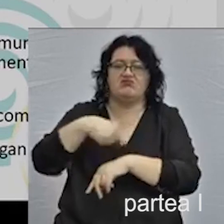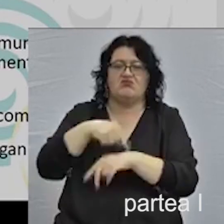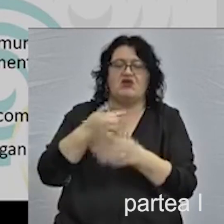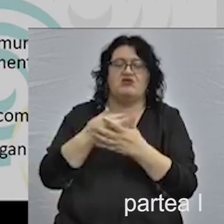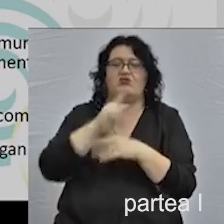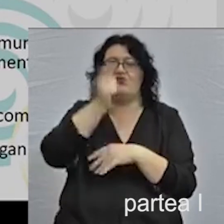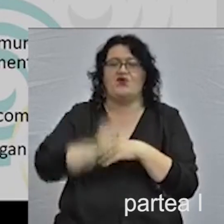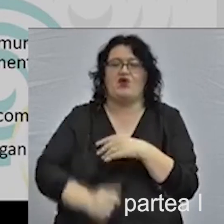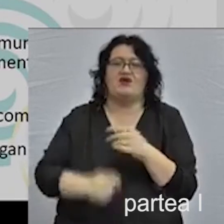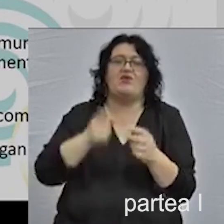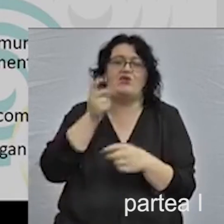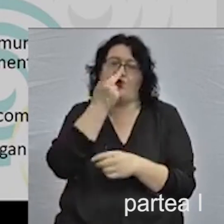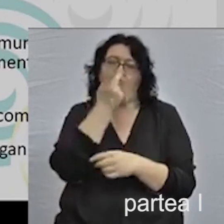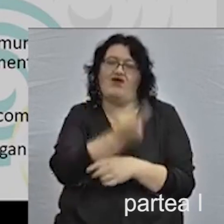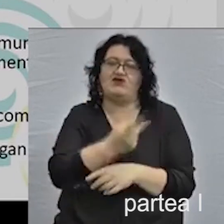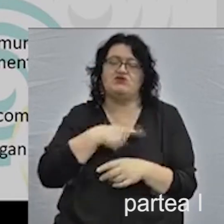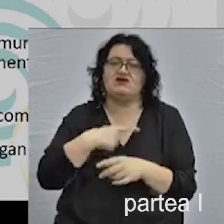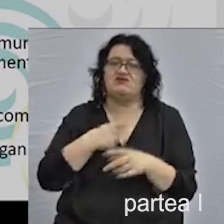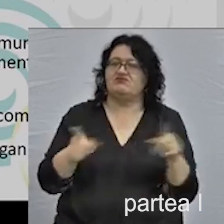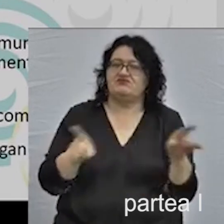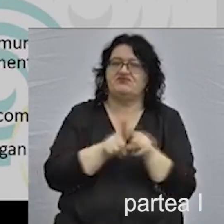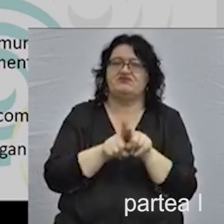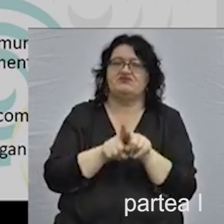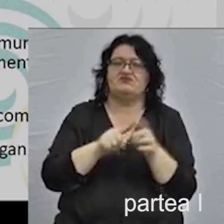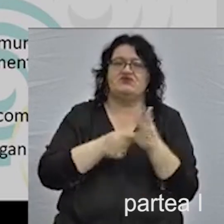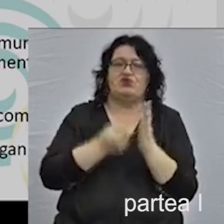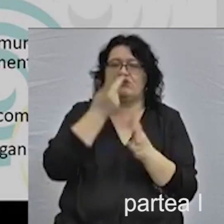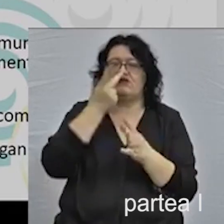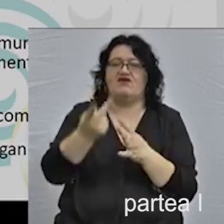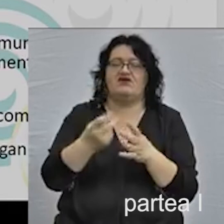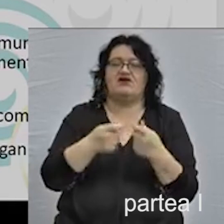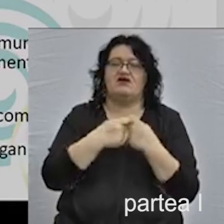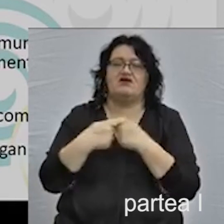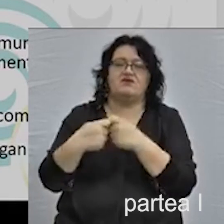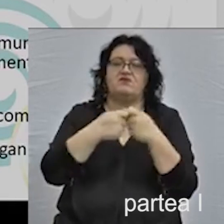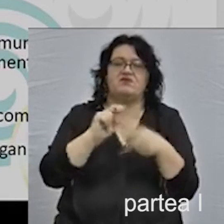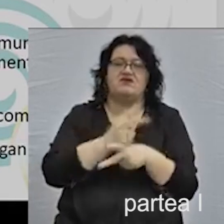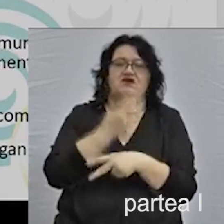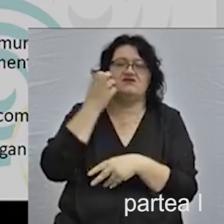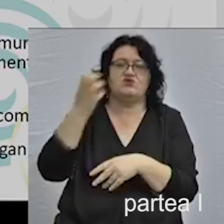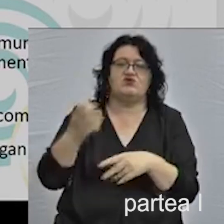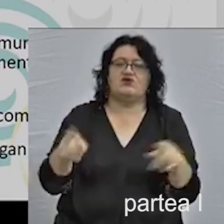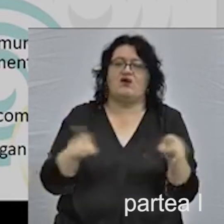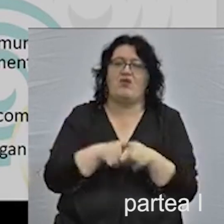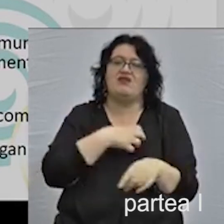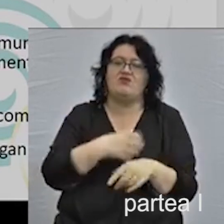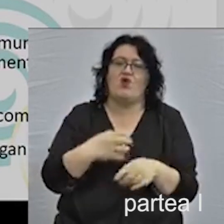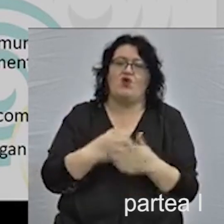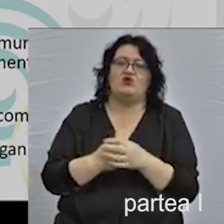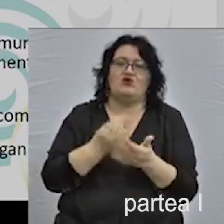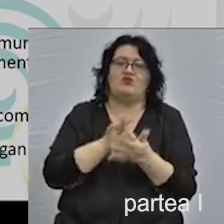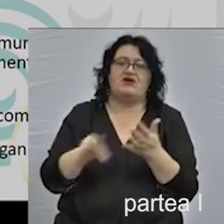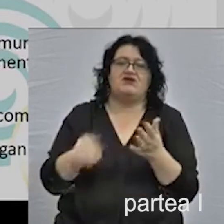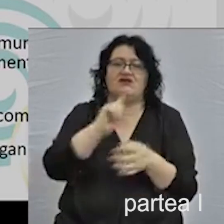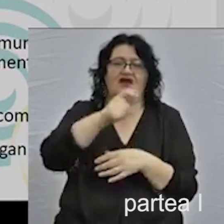pentru că am constatat similitudinea din punct de vedere a, cum v-am spus, tradițiilor și culturii, deci a patrimoniului intangibil,